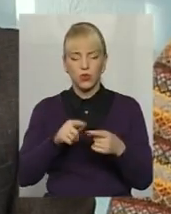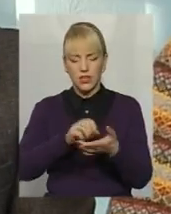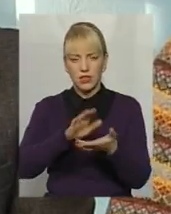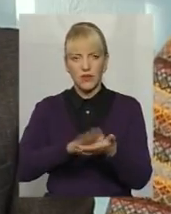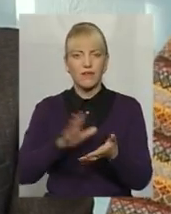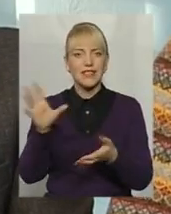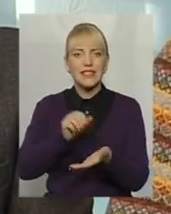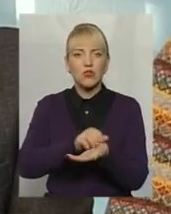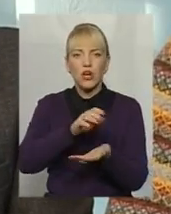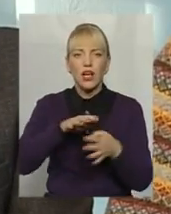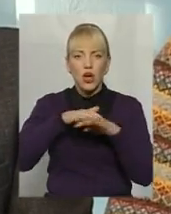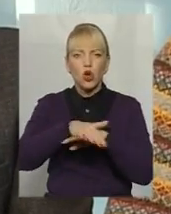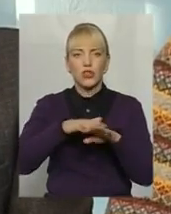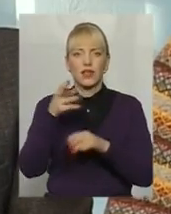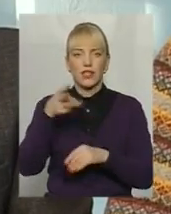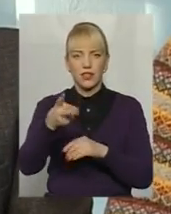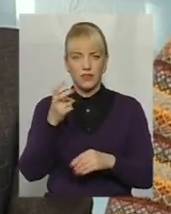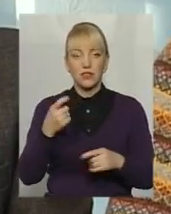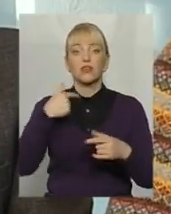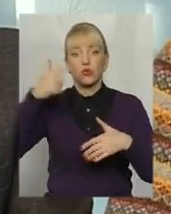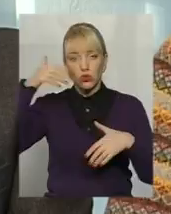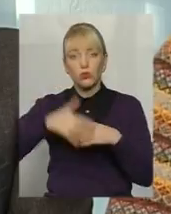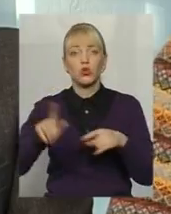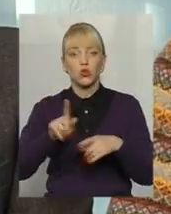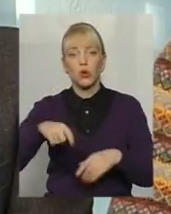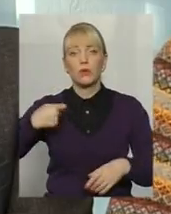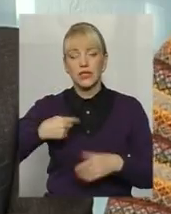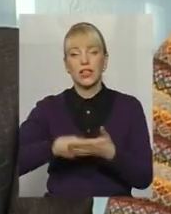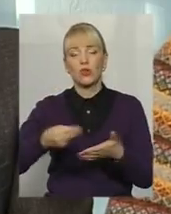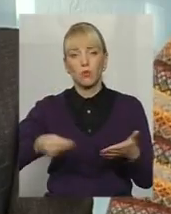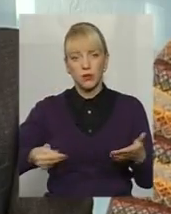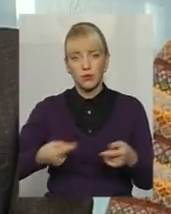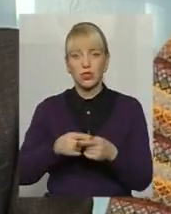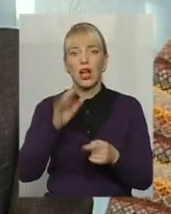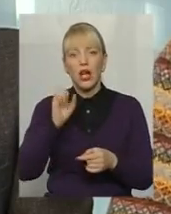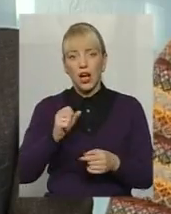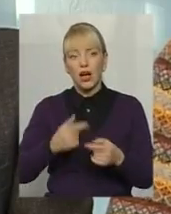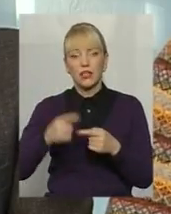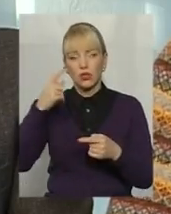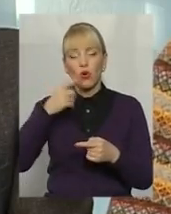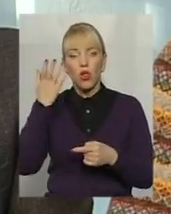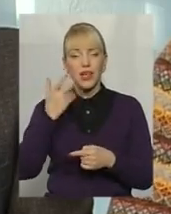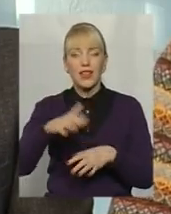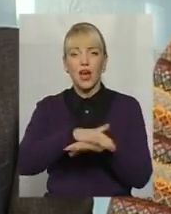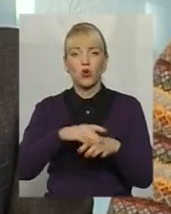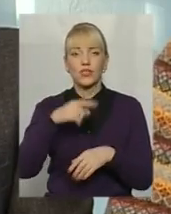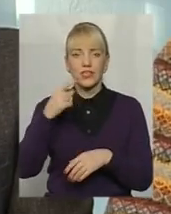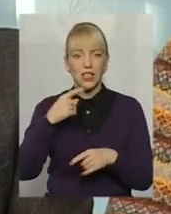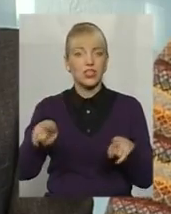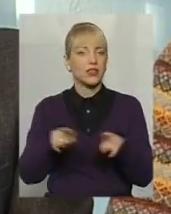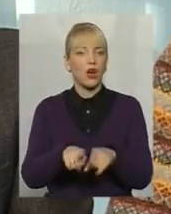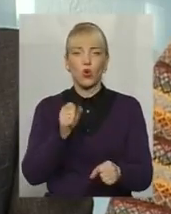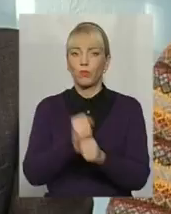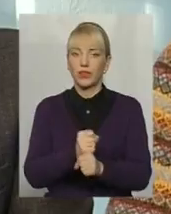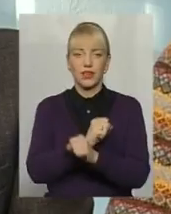на 3200. Тобто, однозначно, що президент його підпише. Єдине, що може зупинити його, тільки коли йому народ скаже, що так робити не